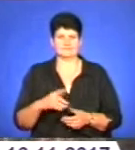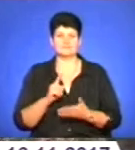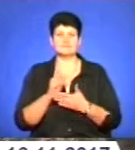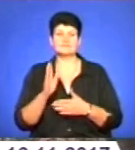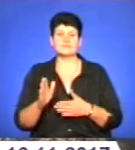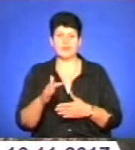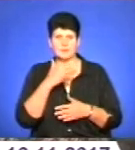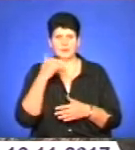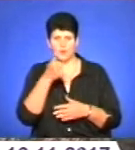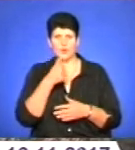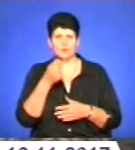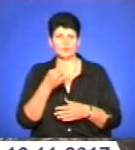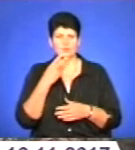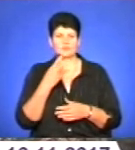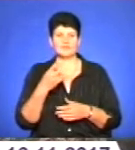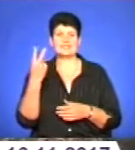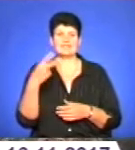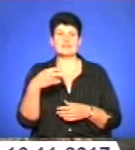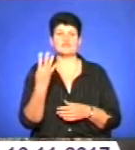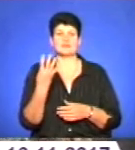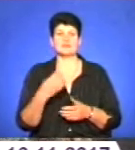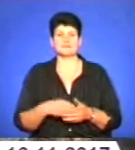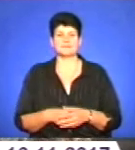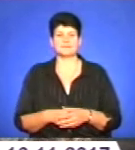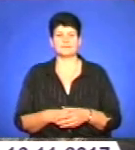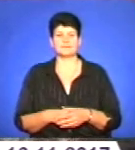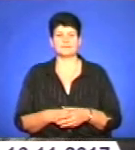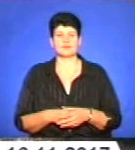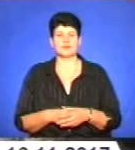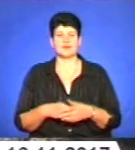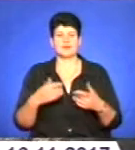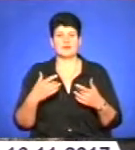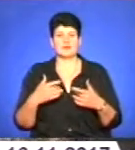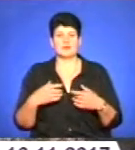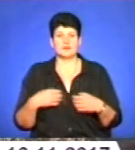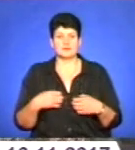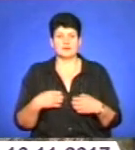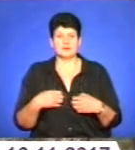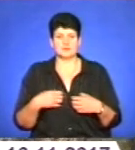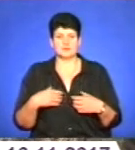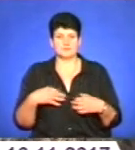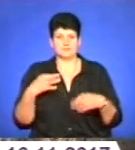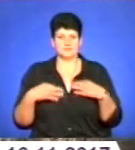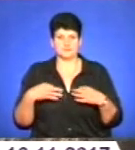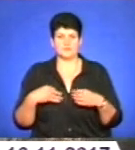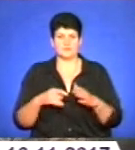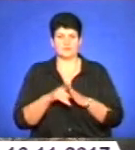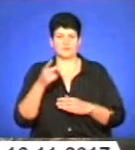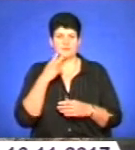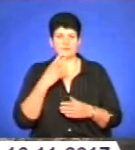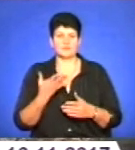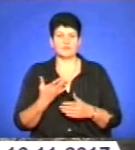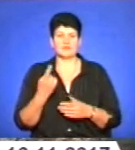років палити? 24. То через стрес і палимо. А за день скільки спалюєте? Пачку чи менше?